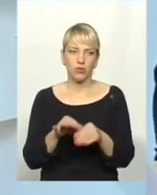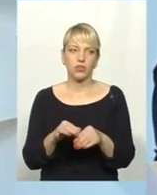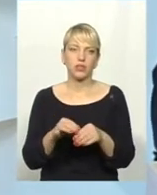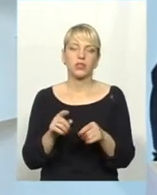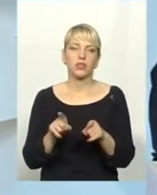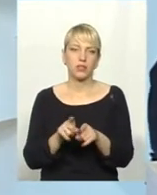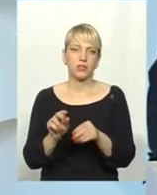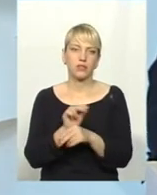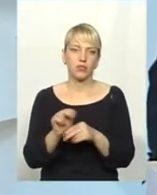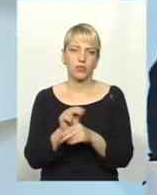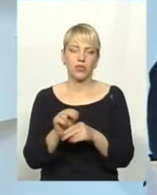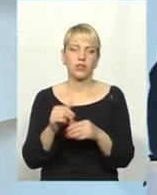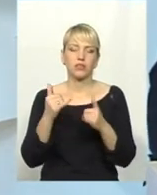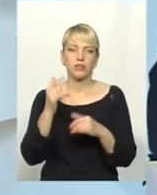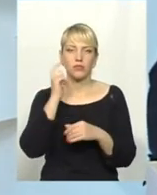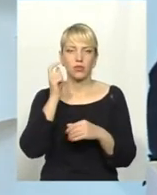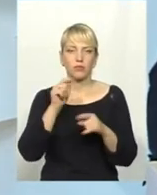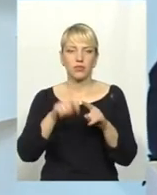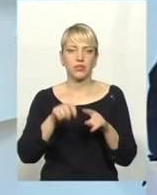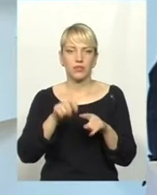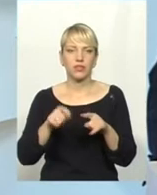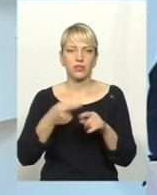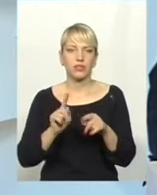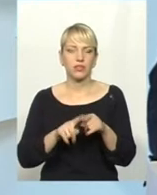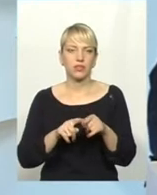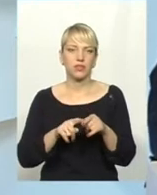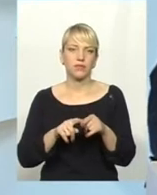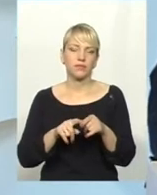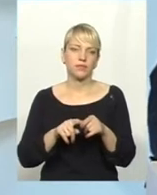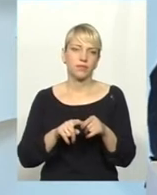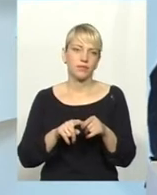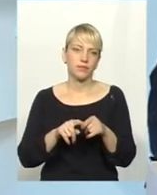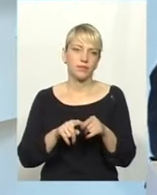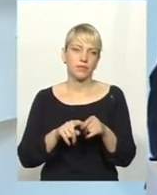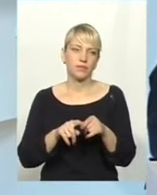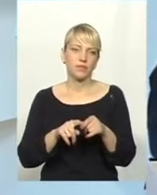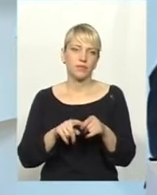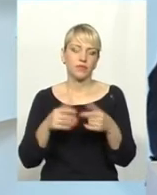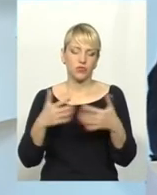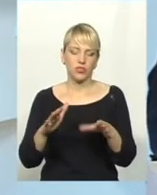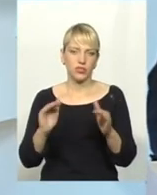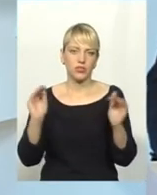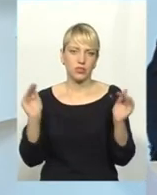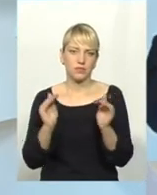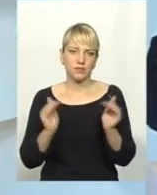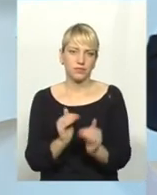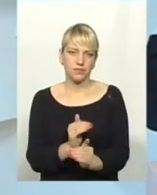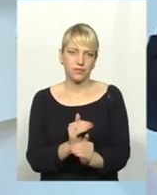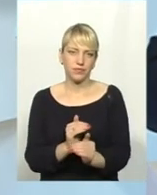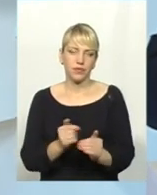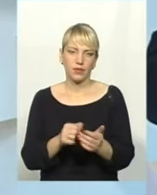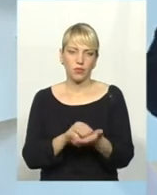сифіліс, всякому випадку, більшості областей в тренді зниження, на шляху зниження